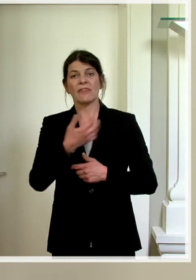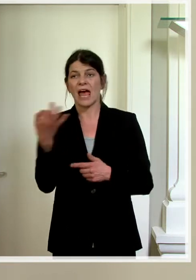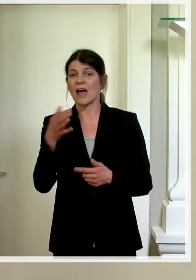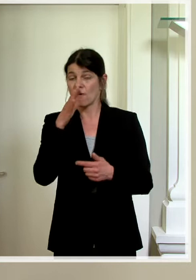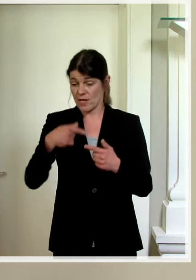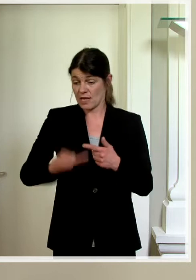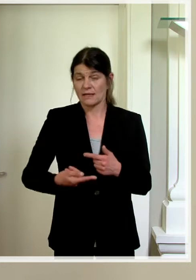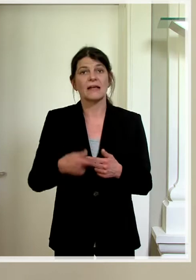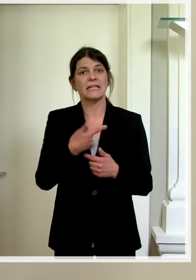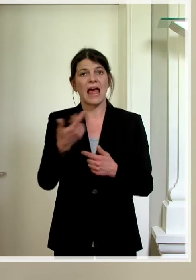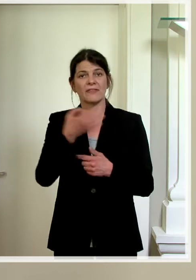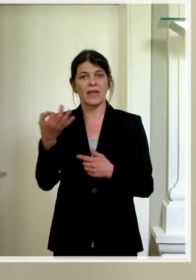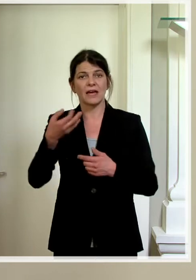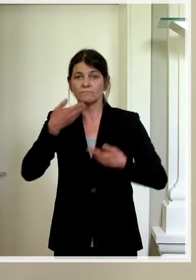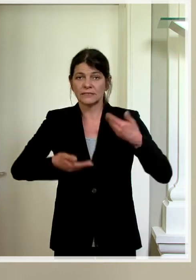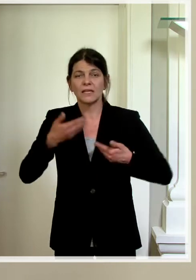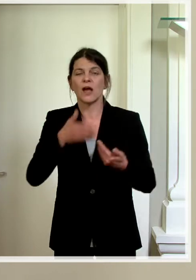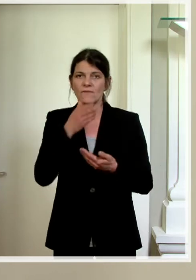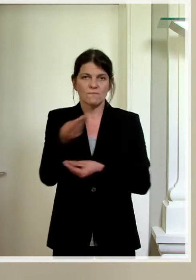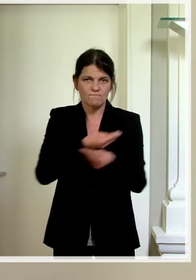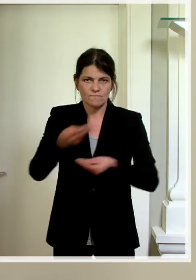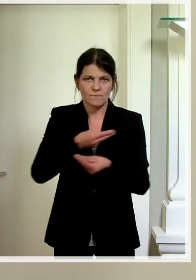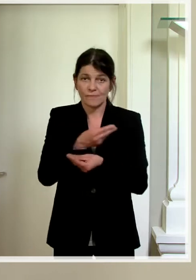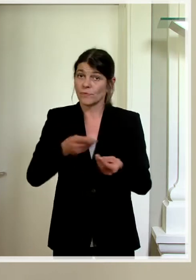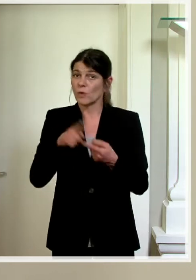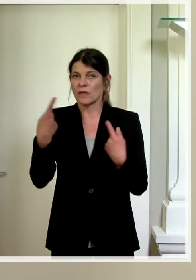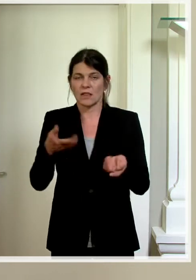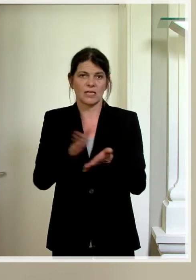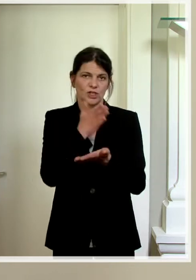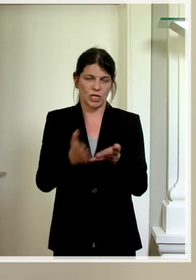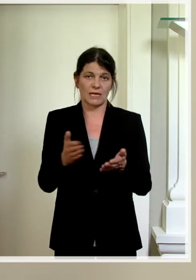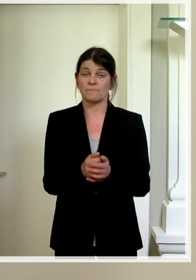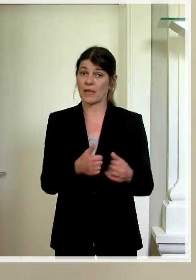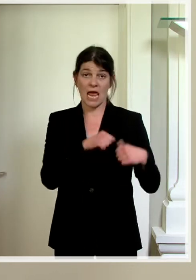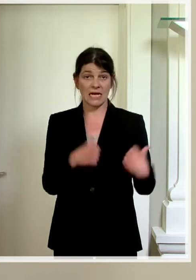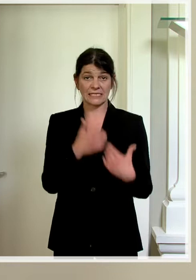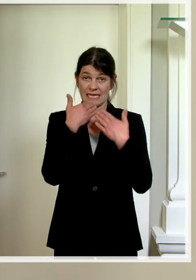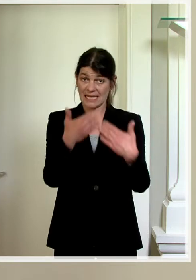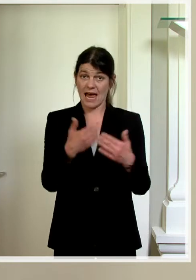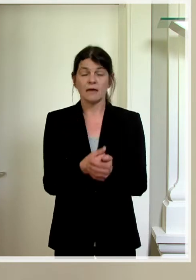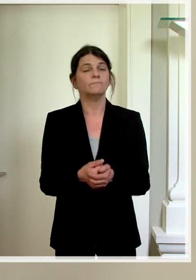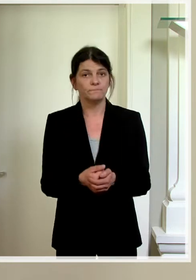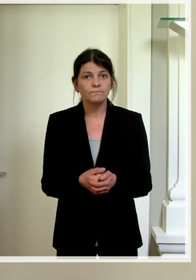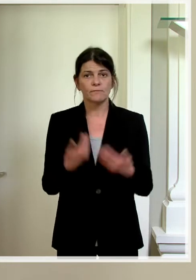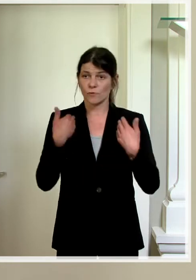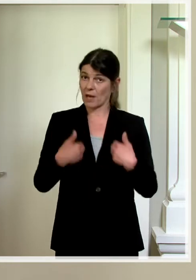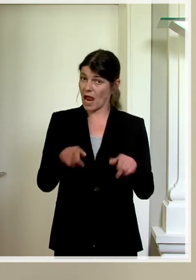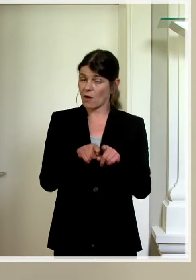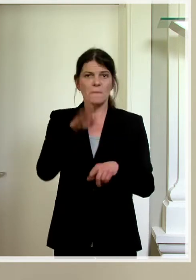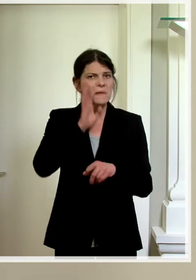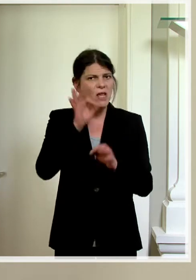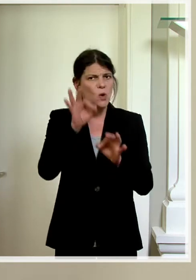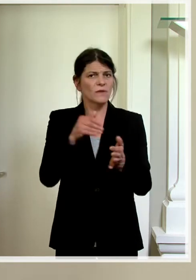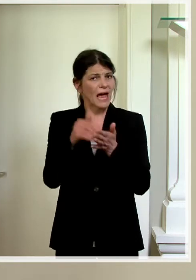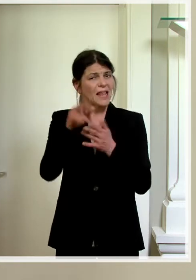in der nächsten Landtagssession darüber beraten und entscheiden. Herzlichen Dank von meiner Seite. Passen Sie weiterhin